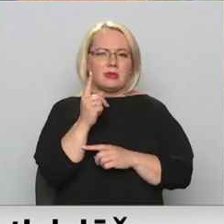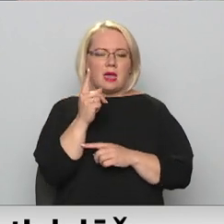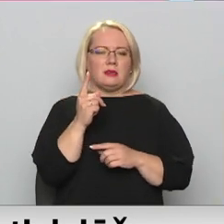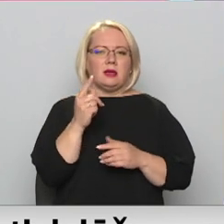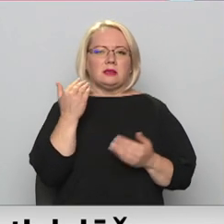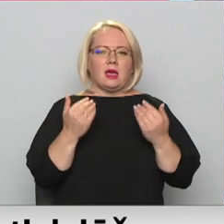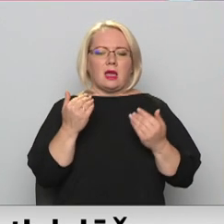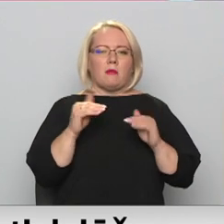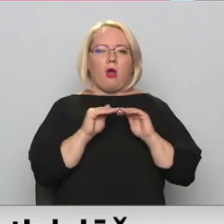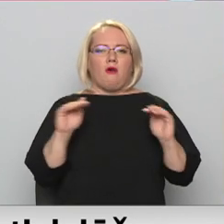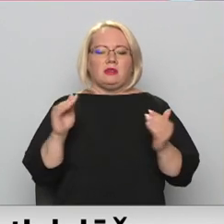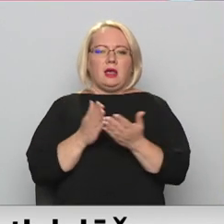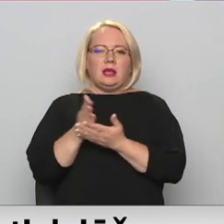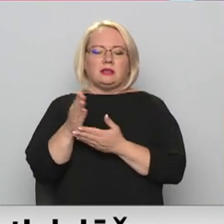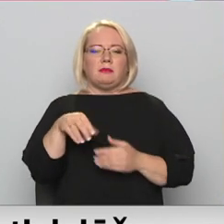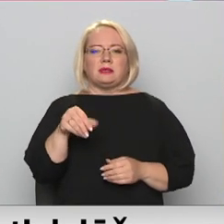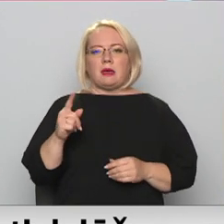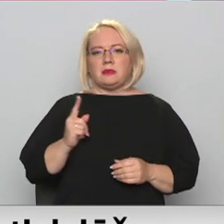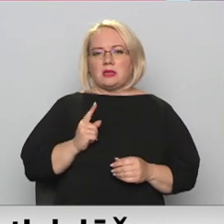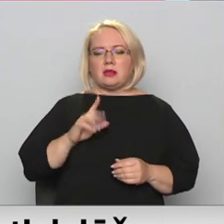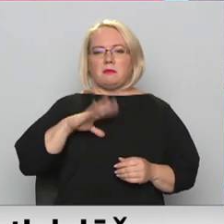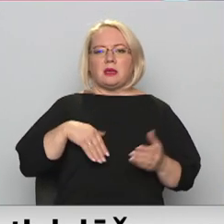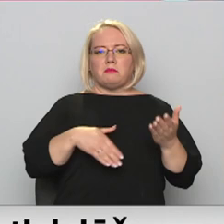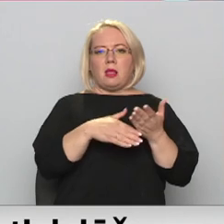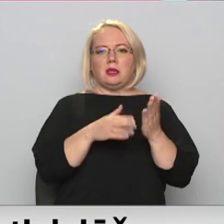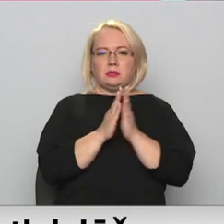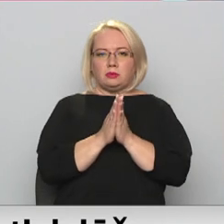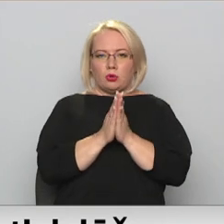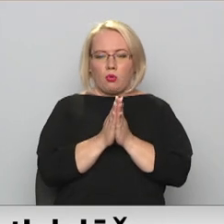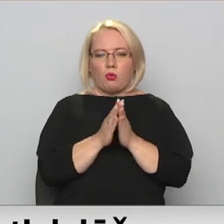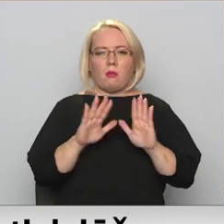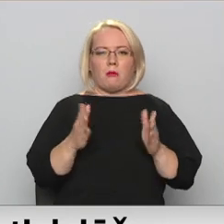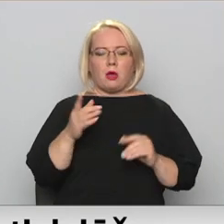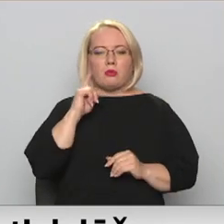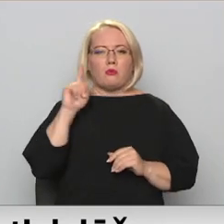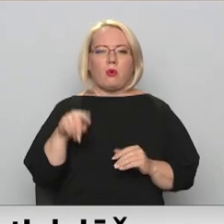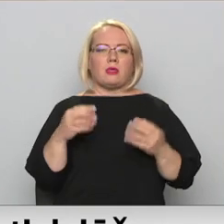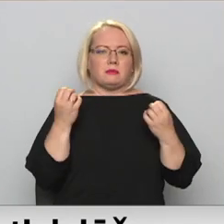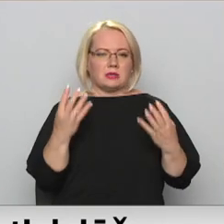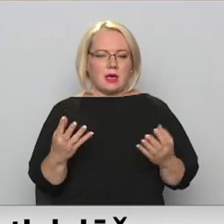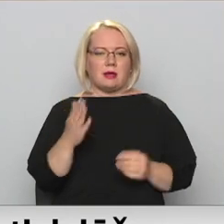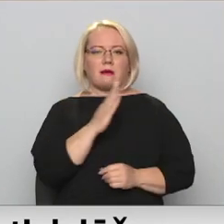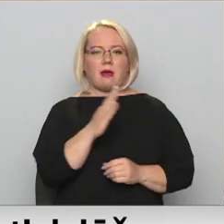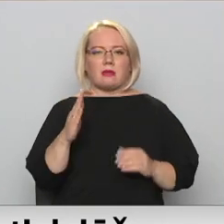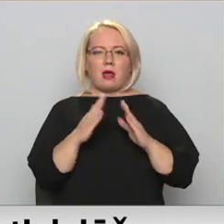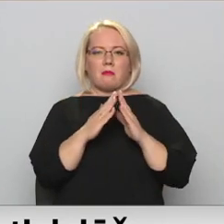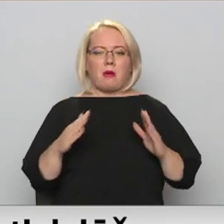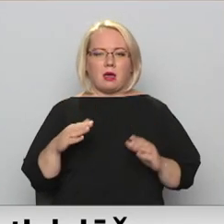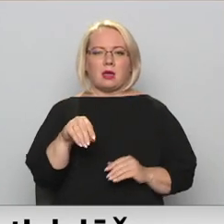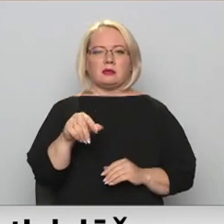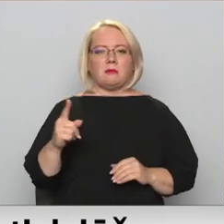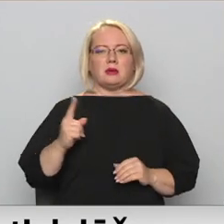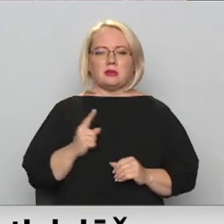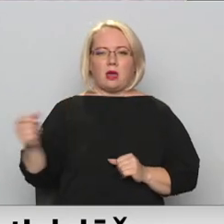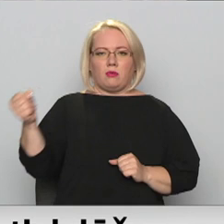vērsīsimies arī pie zemessargas ar palīdzības lūgumu, bet, protams, arī skaidrs, ka katrā mājā jau zemessargu